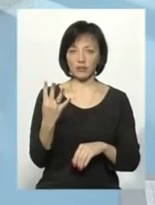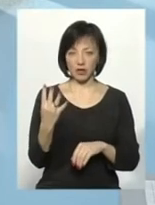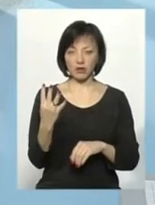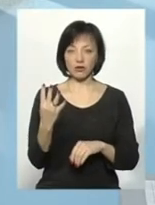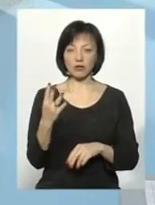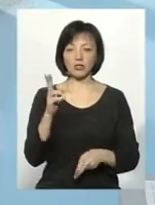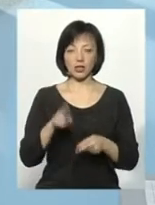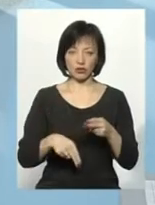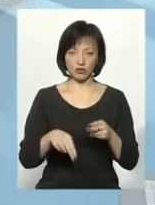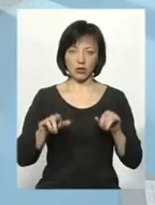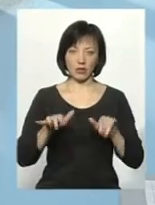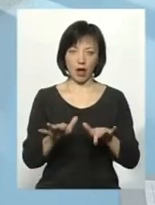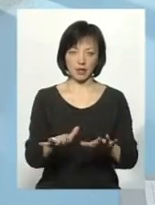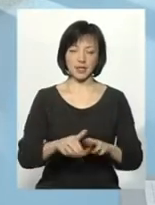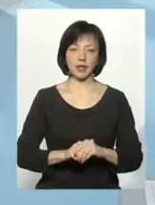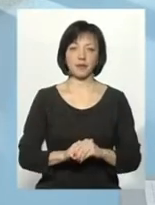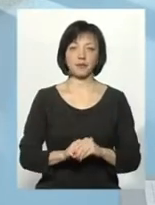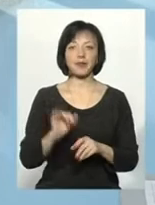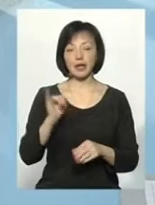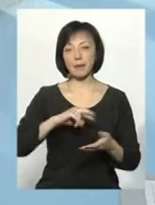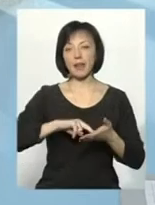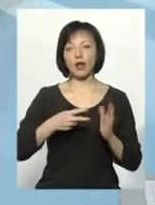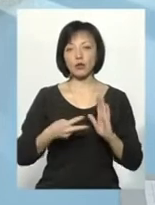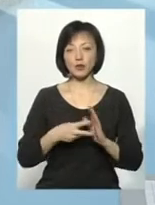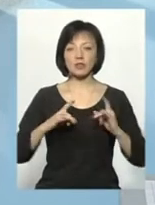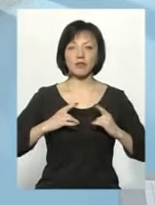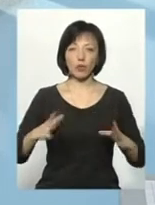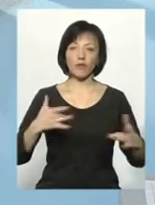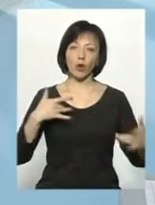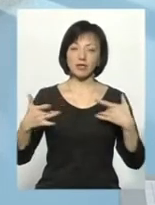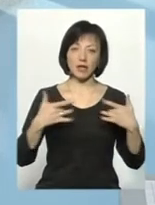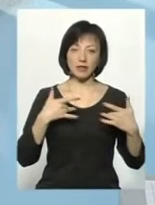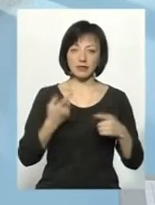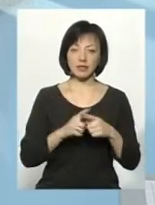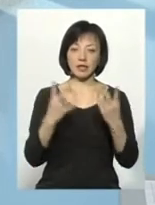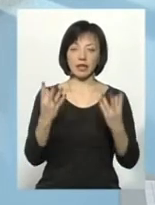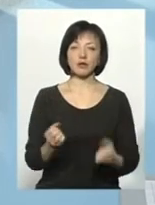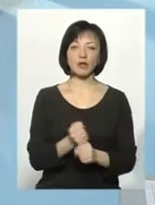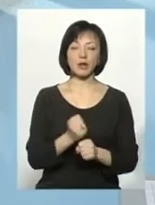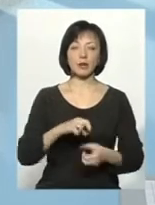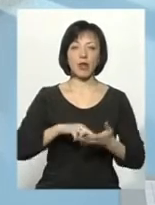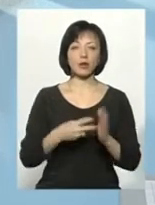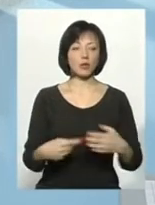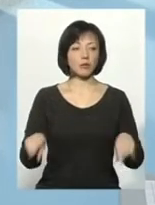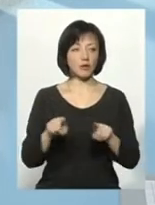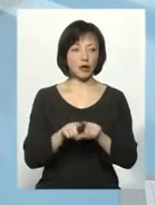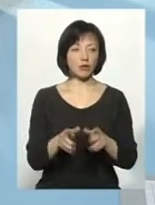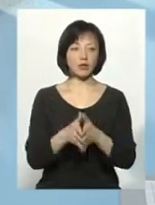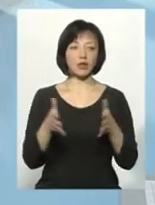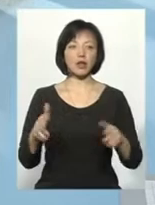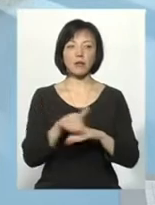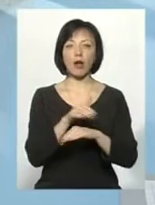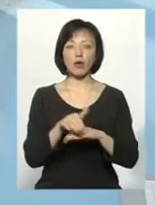закінчується акція. І планується святковий концерт в цей день зробити. Ми плануємо також великий